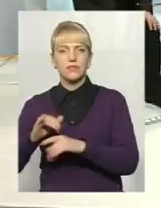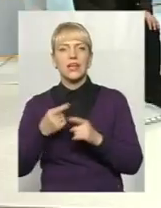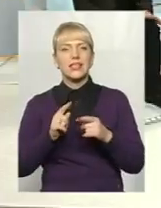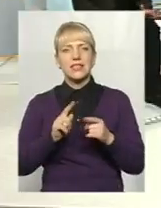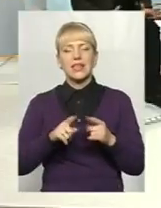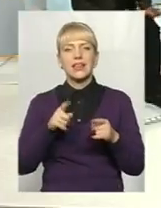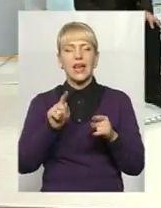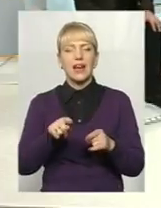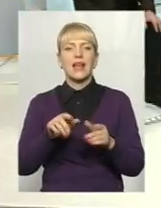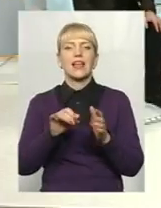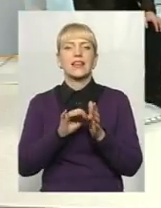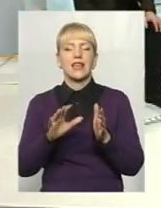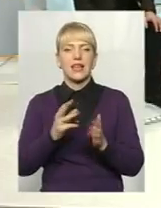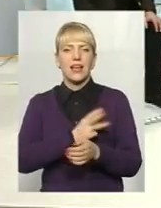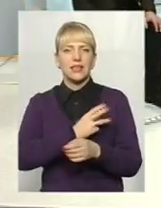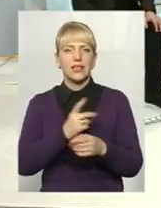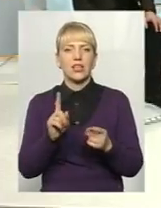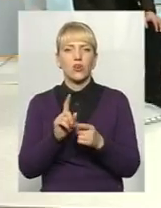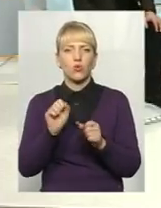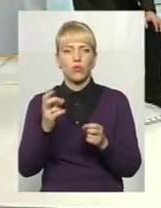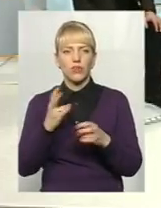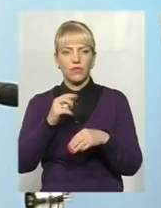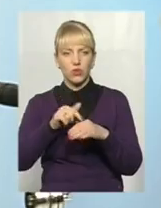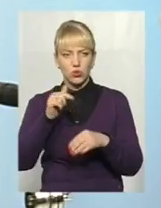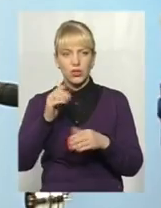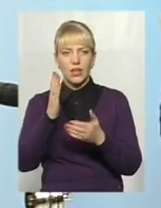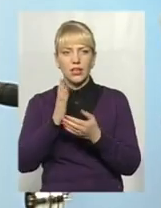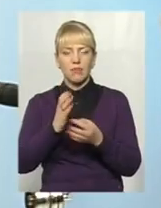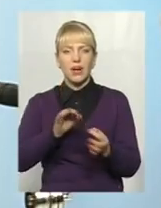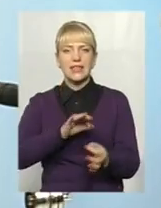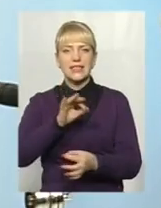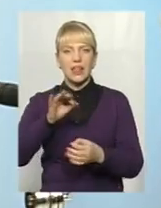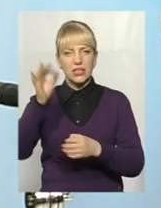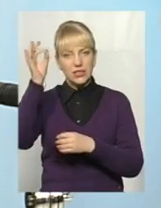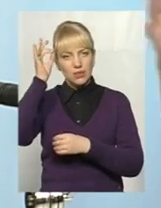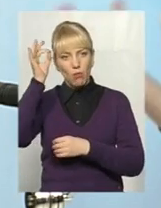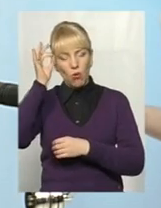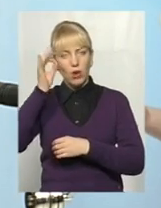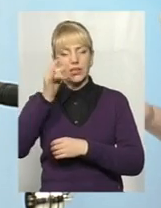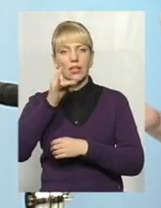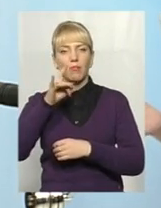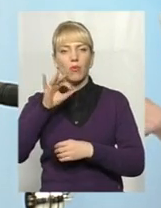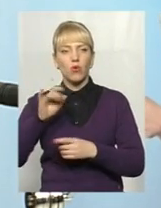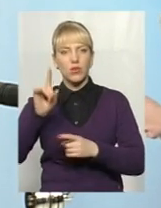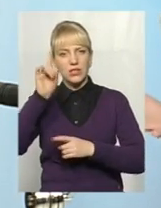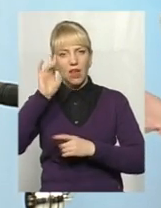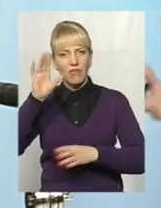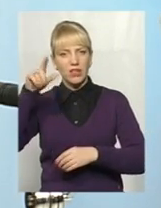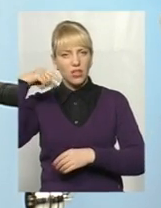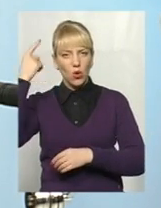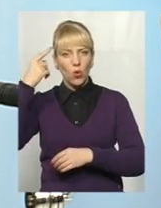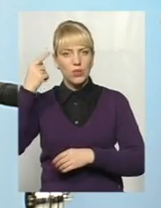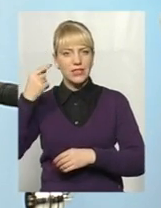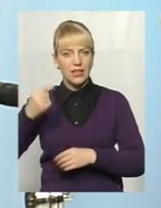відчути і дотрохнутися до неї. І маємо залишки спогади про славетній козацький бит?